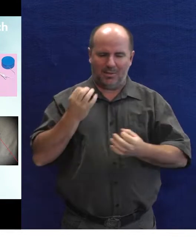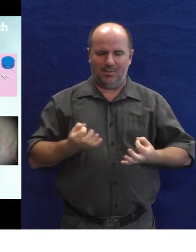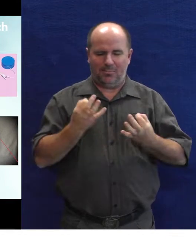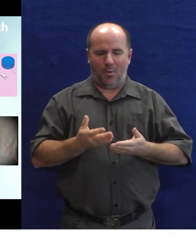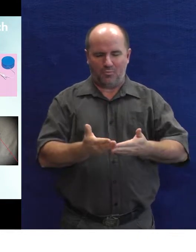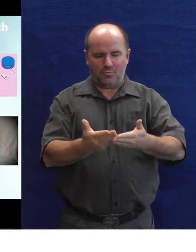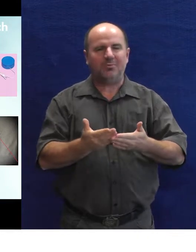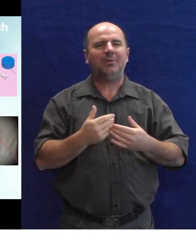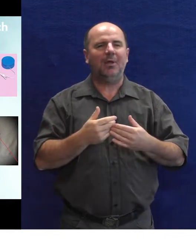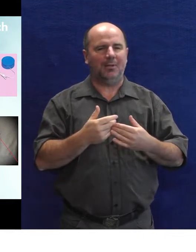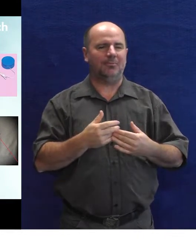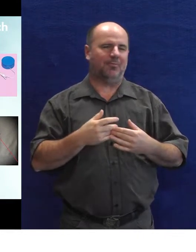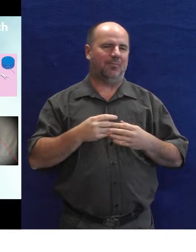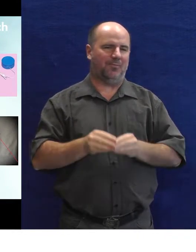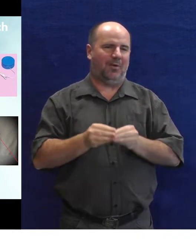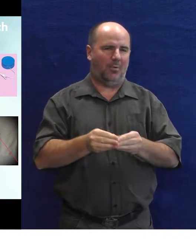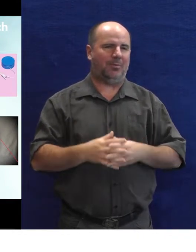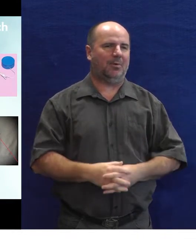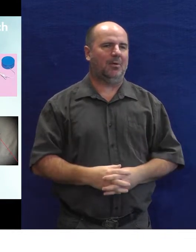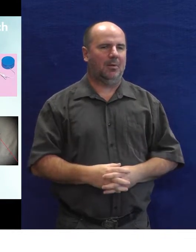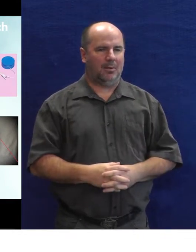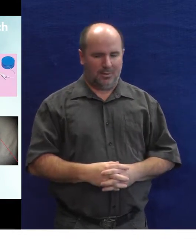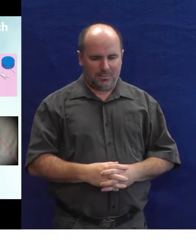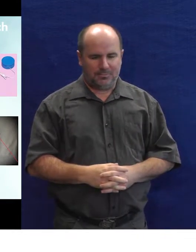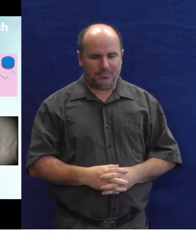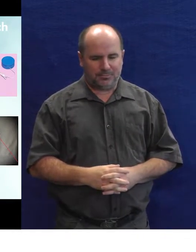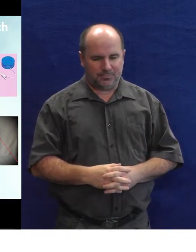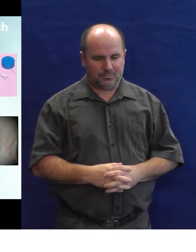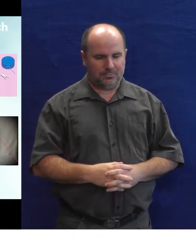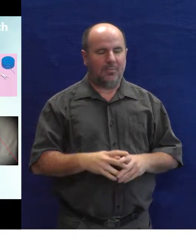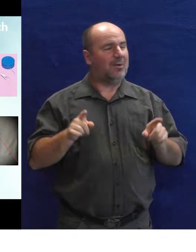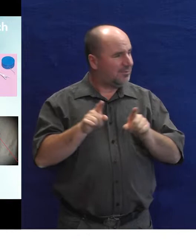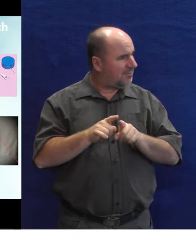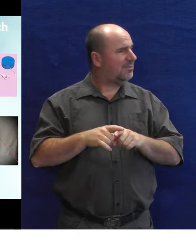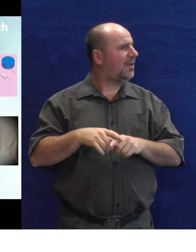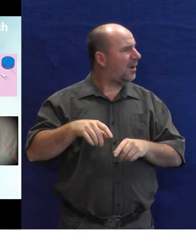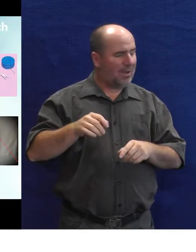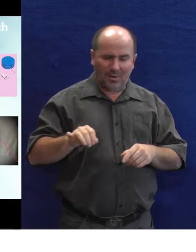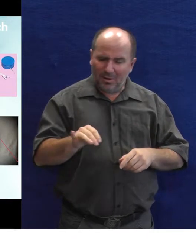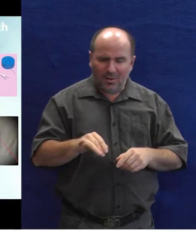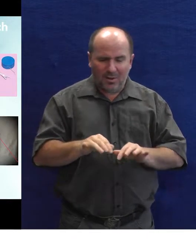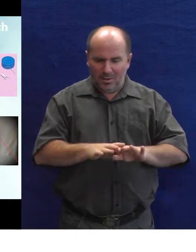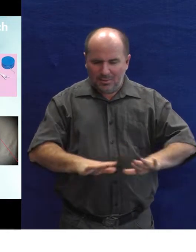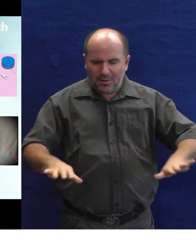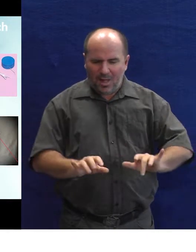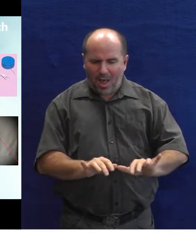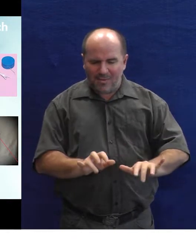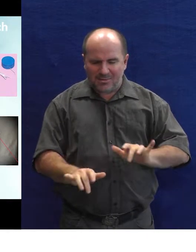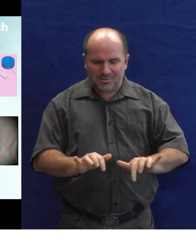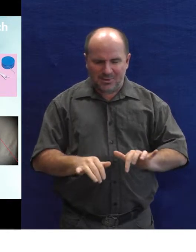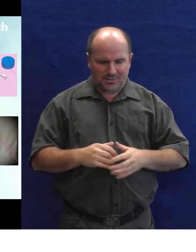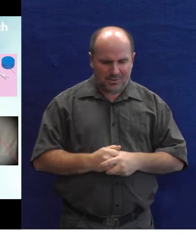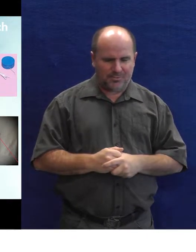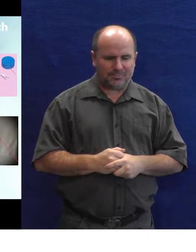takhle v podstatě na koleně, nebo v garáži. Děláme kryty potisky pro klávesnice, pořád